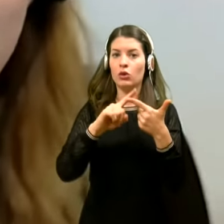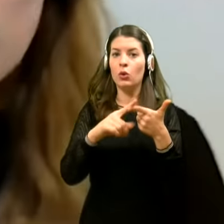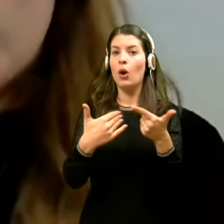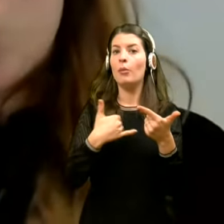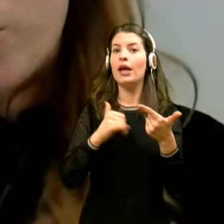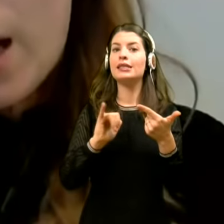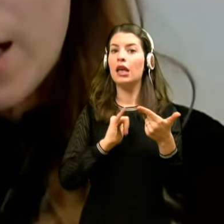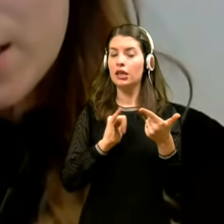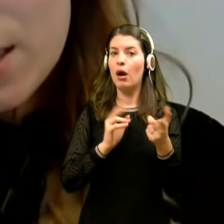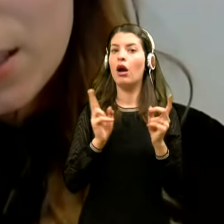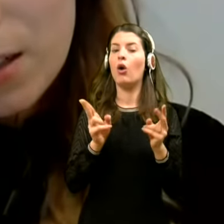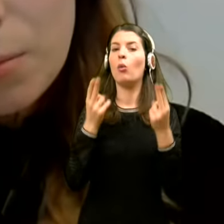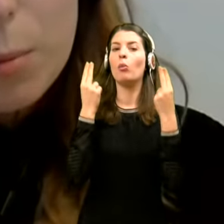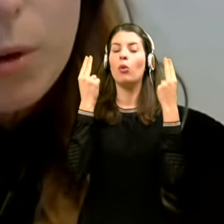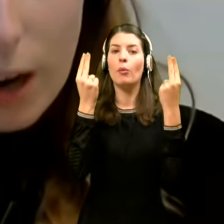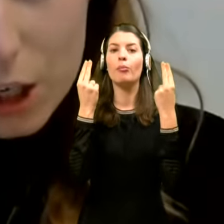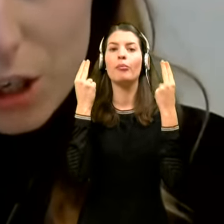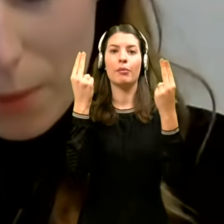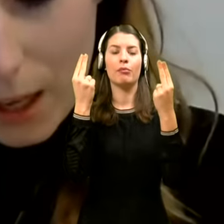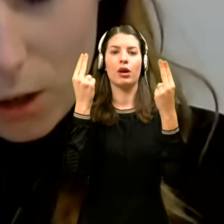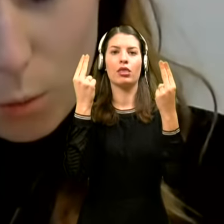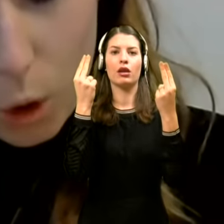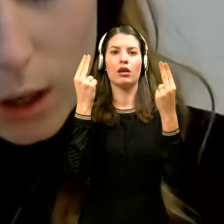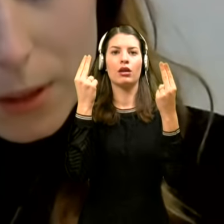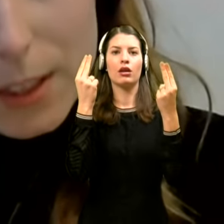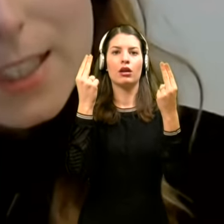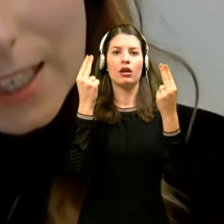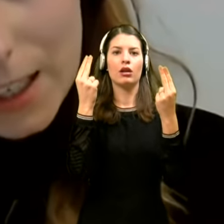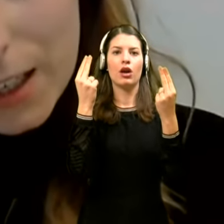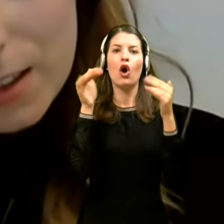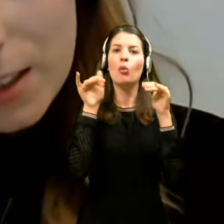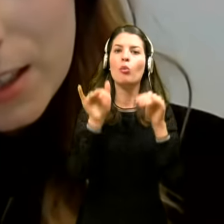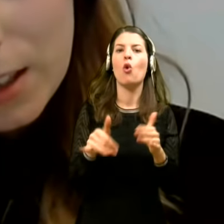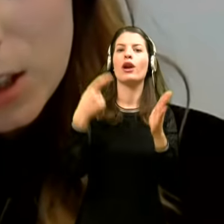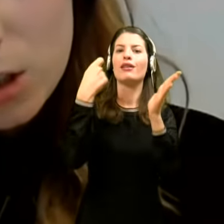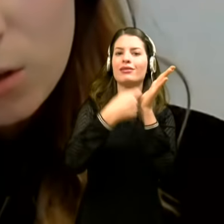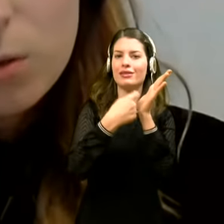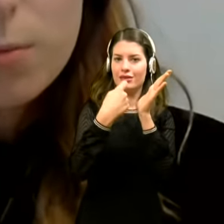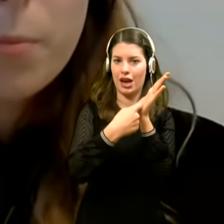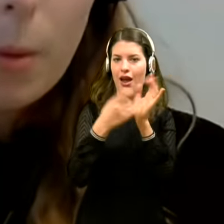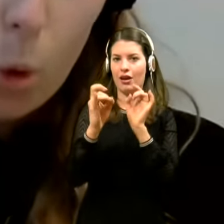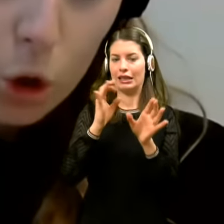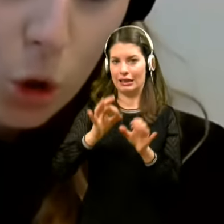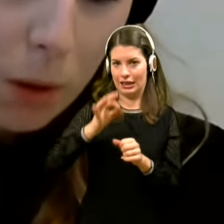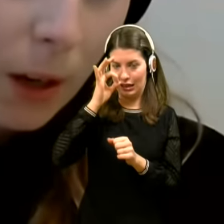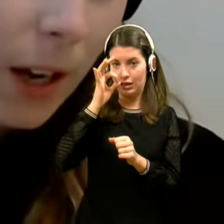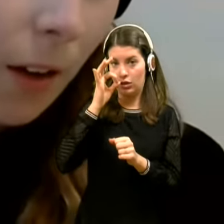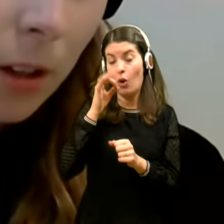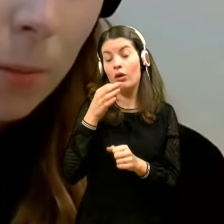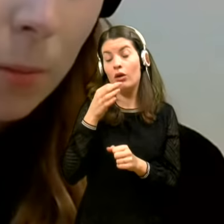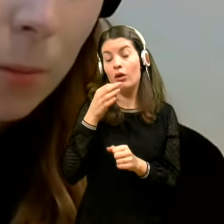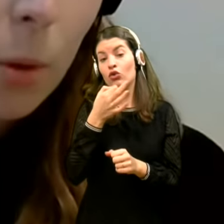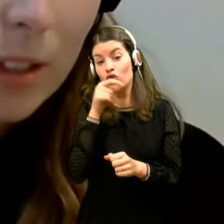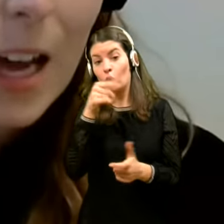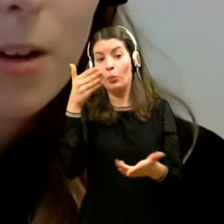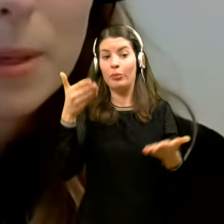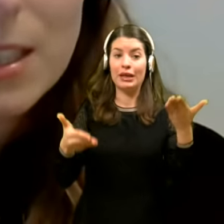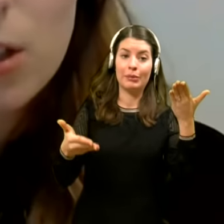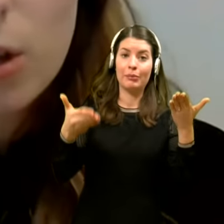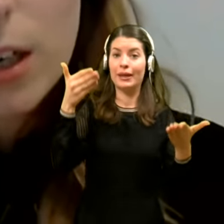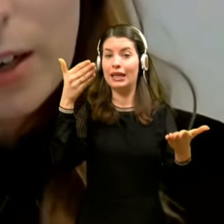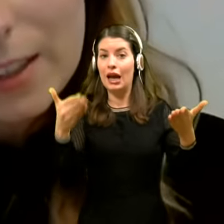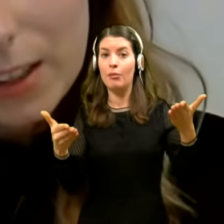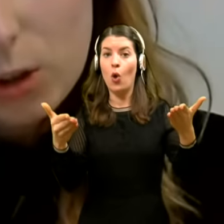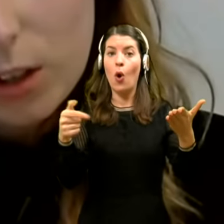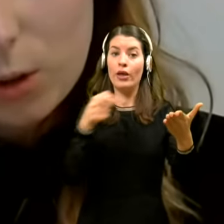velik odločevalec bi po vašem mnenju mogla biti cena hitrih testov, pa mogoče v primerjavi povezava